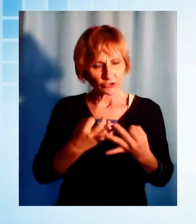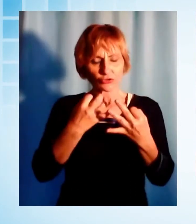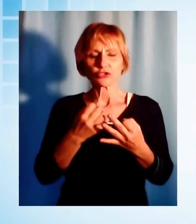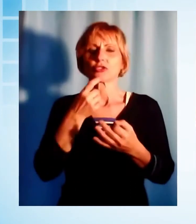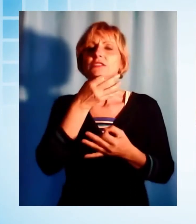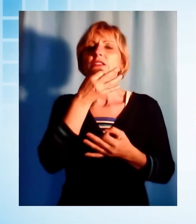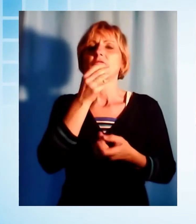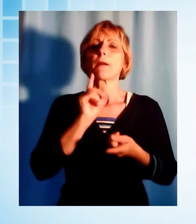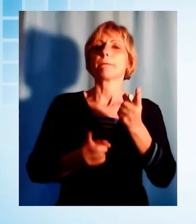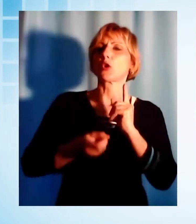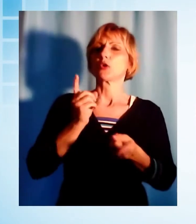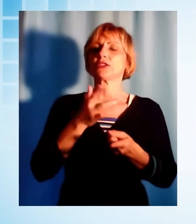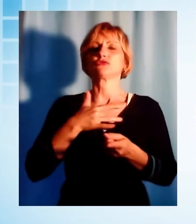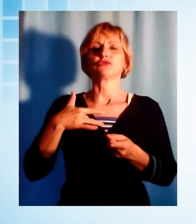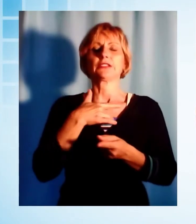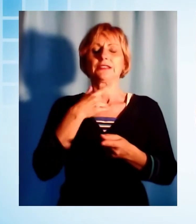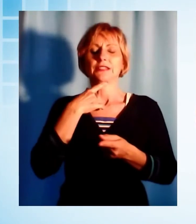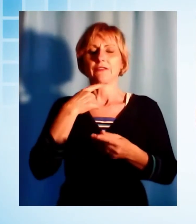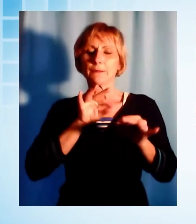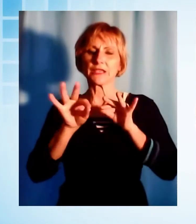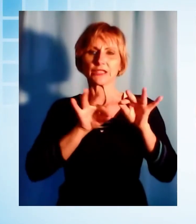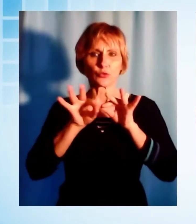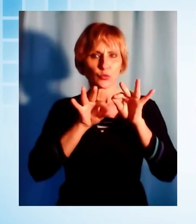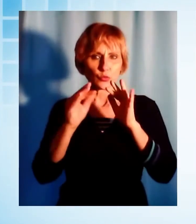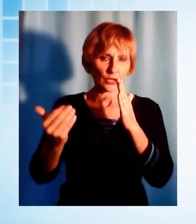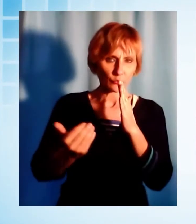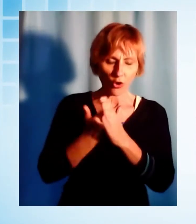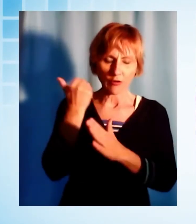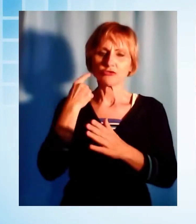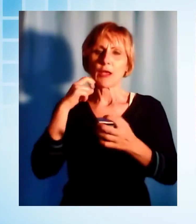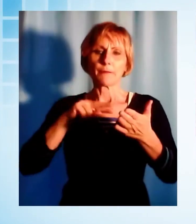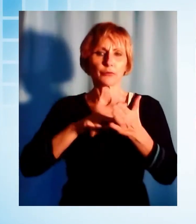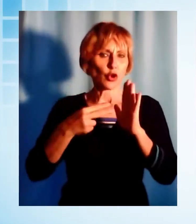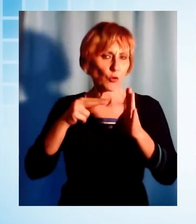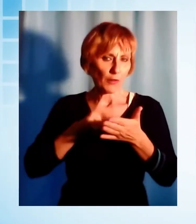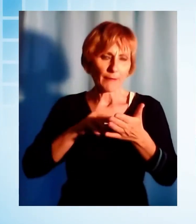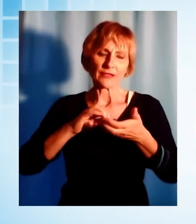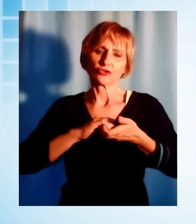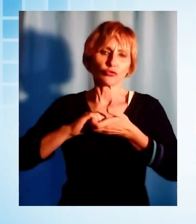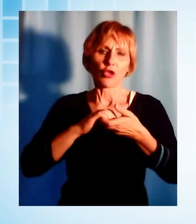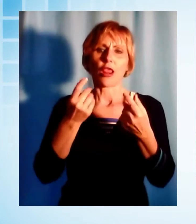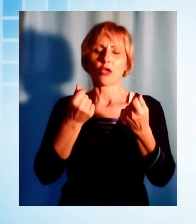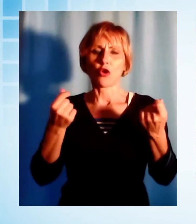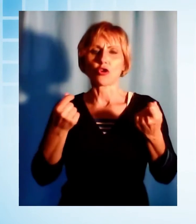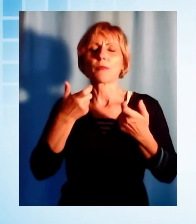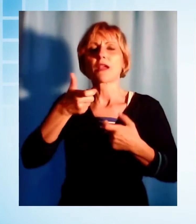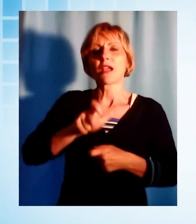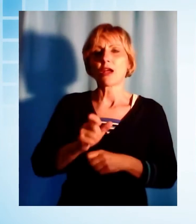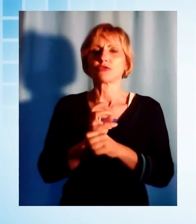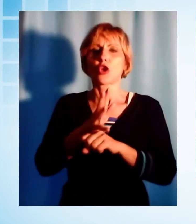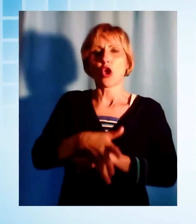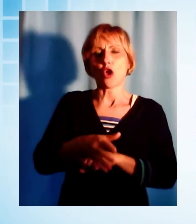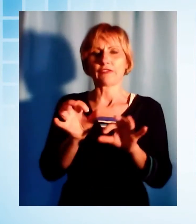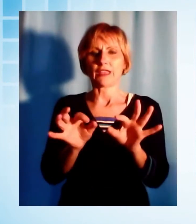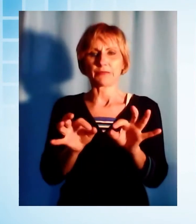dovrà ricalibrarsi dopo lo shock sanitario, economico e sociale dell'epidemia. Veniamo alla cronaca perché